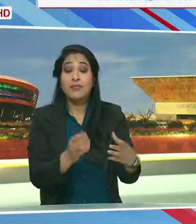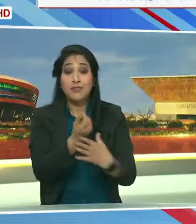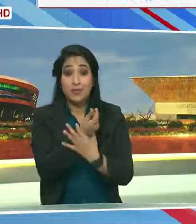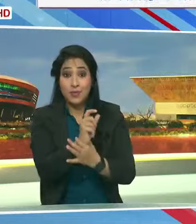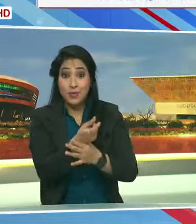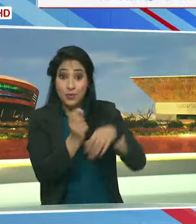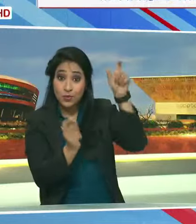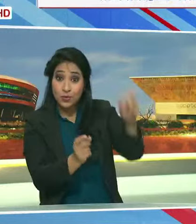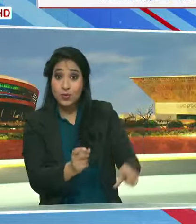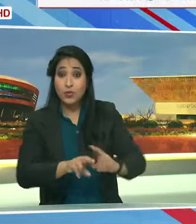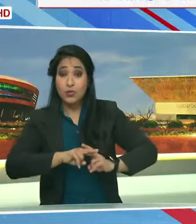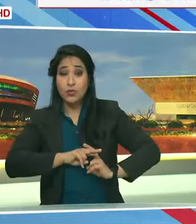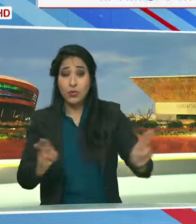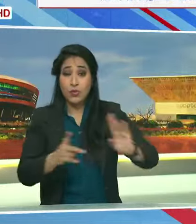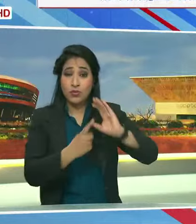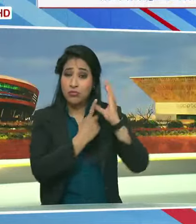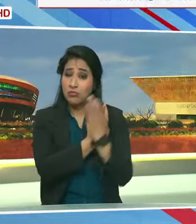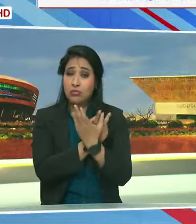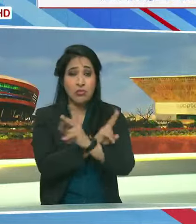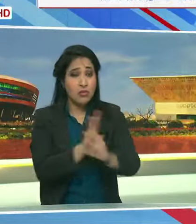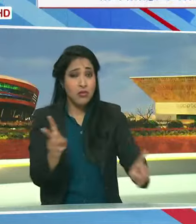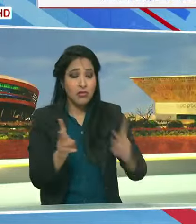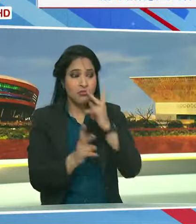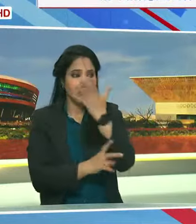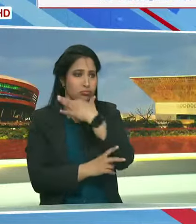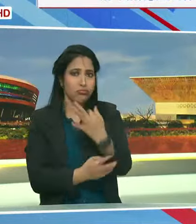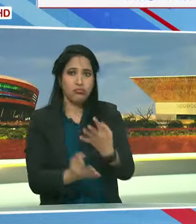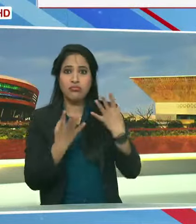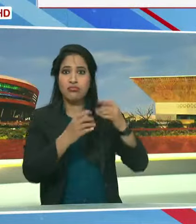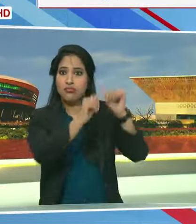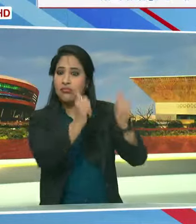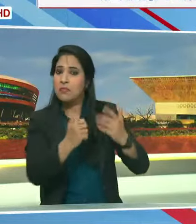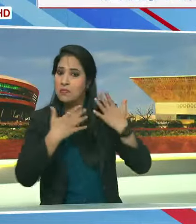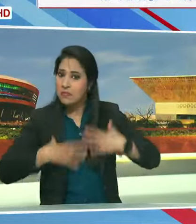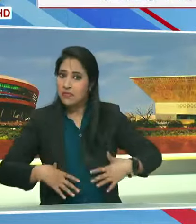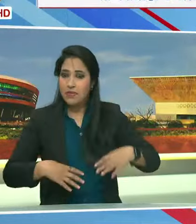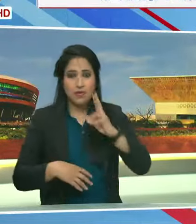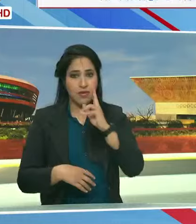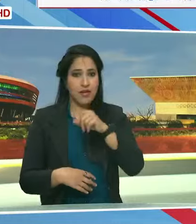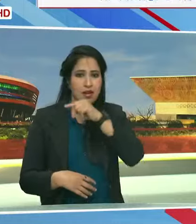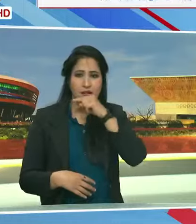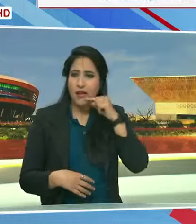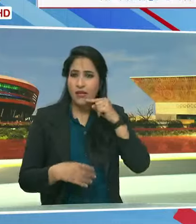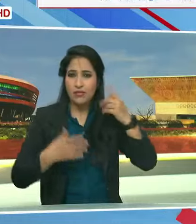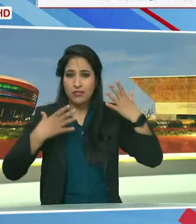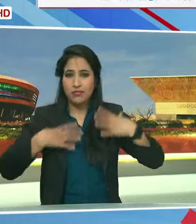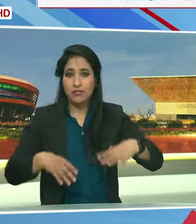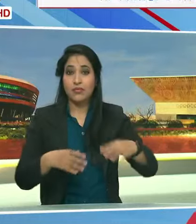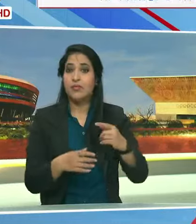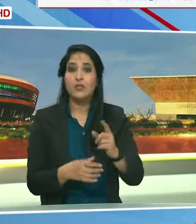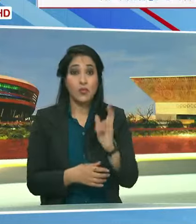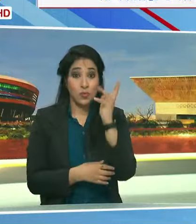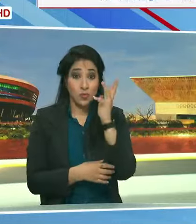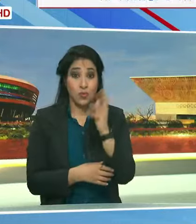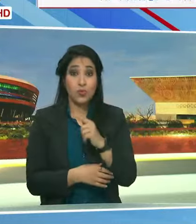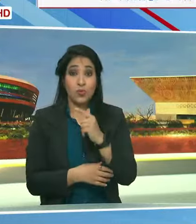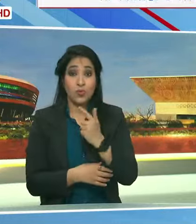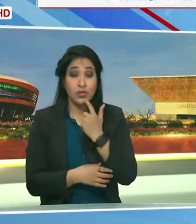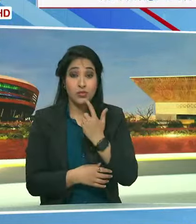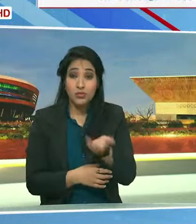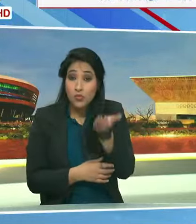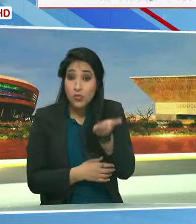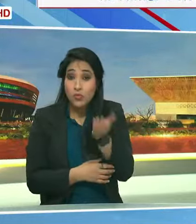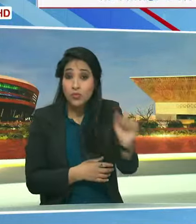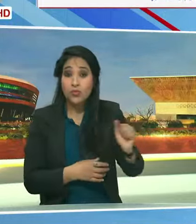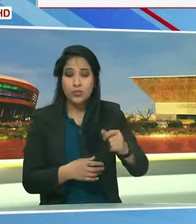कंगना रानोट पूरे परंपरेक परीधान में नजर आ रही थी उन्होंने लाल और गोल्डन कलर की सिल्क